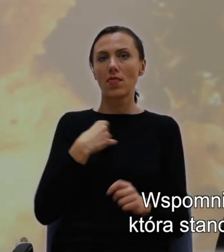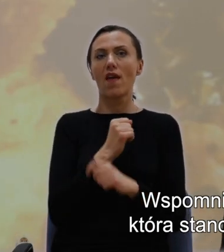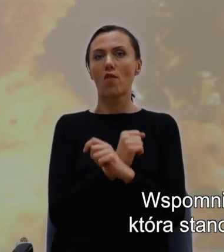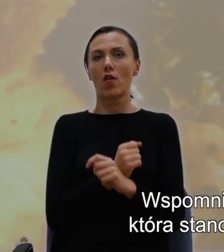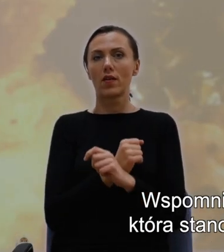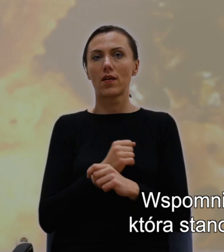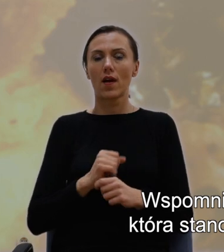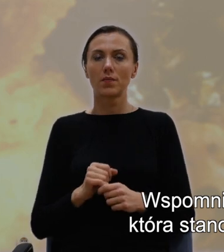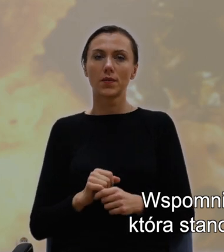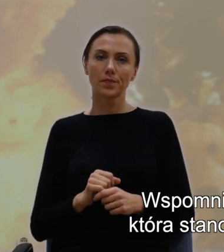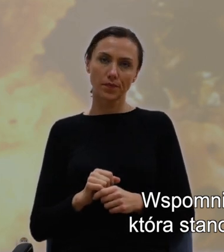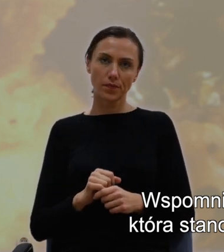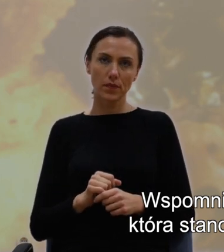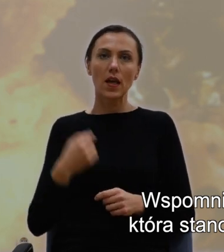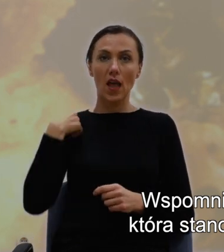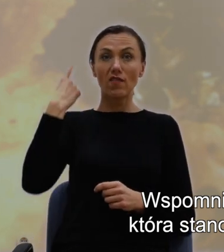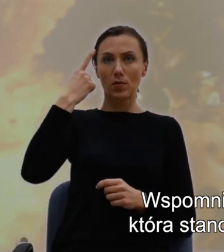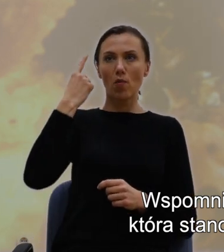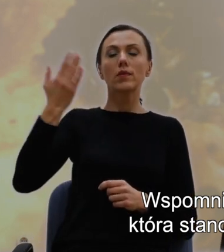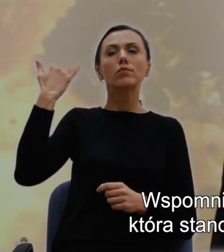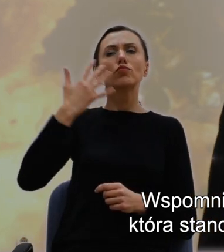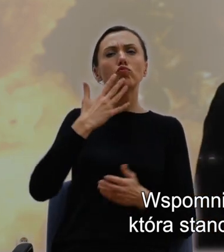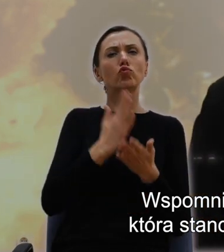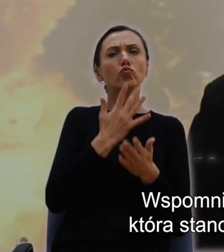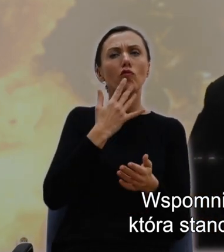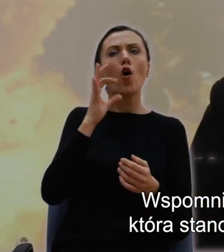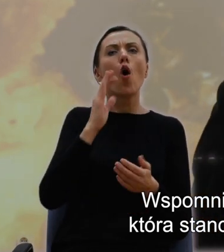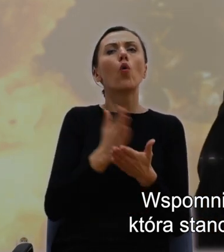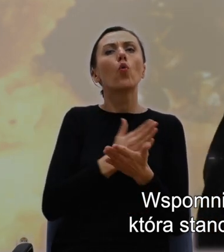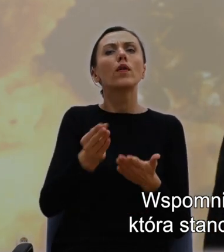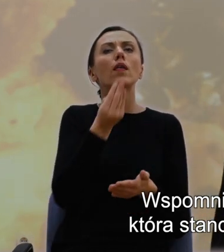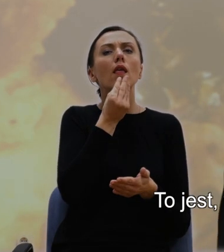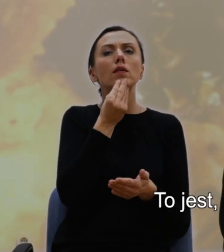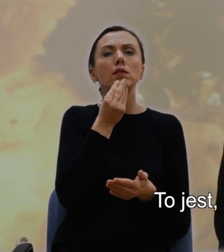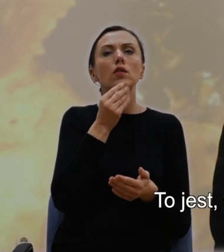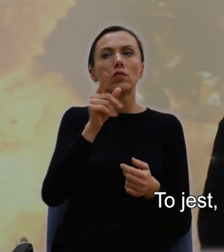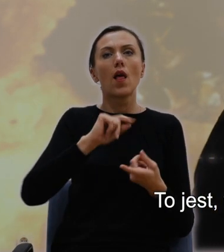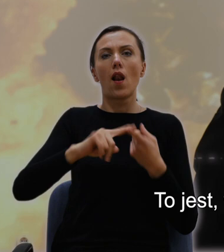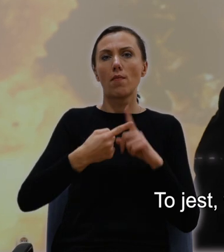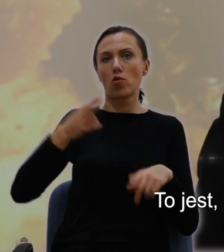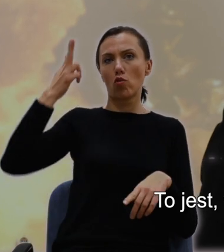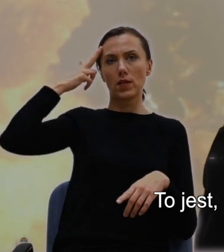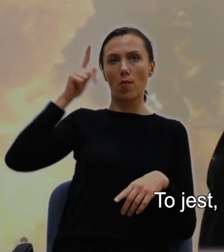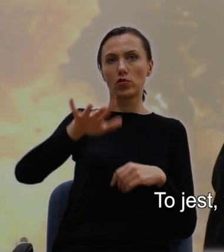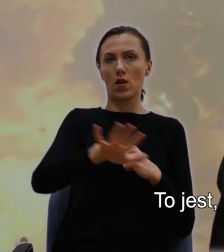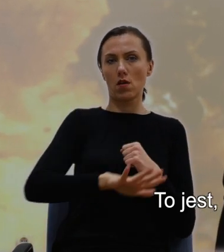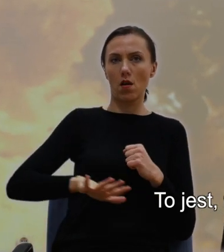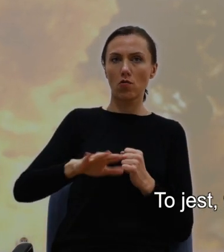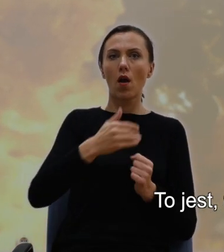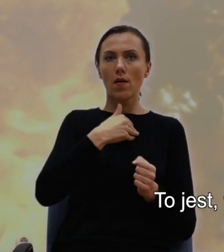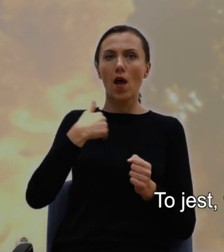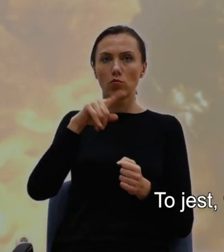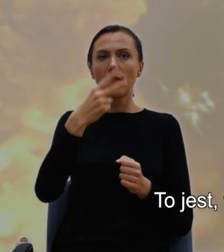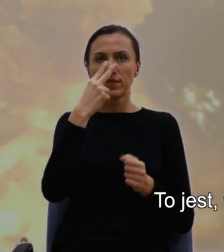Wspomniałem wcześniej o kuchni południowej, która stanowi istotny element tożsamości regionu. To jest, widzimy tutaj na slajdzie